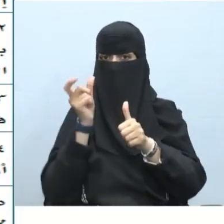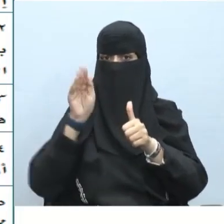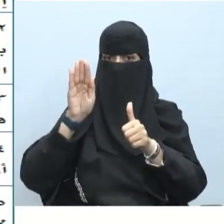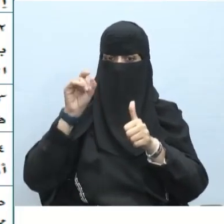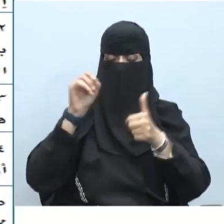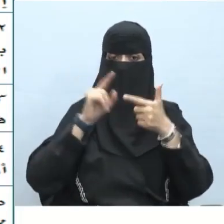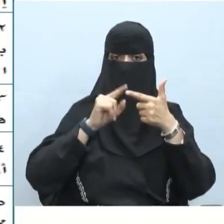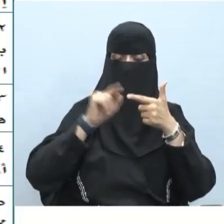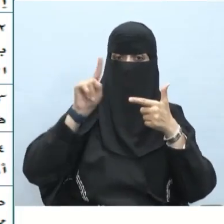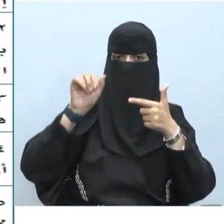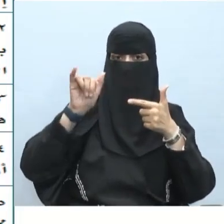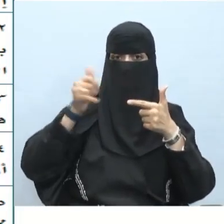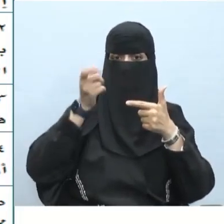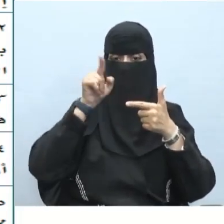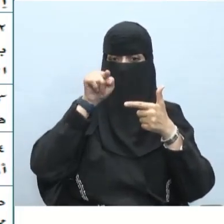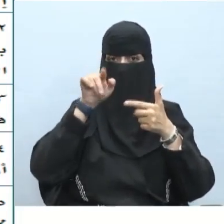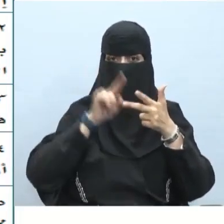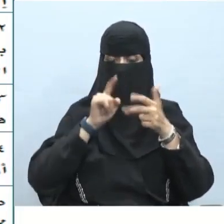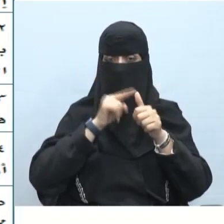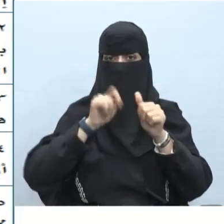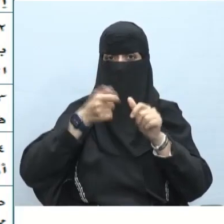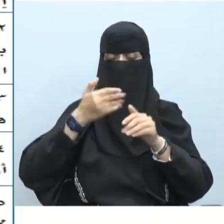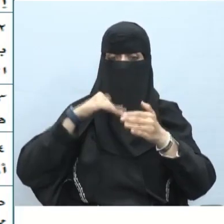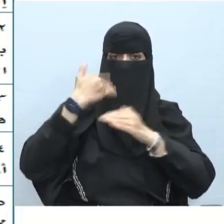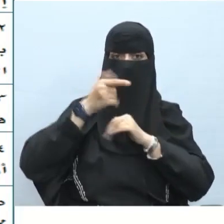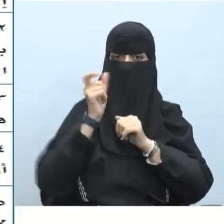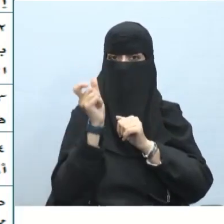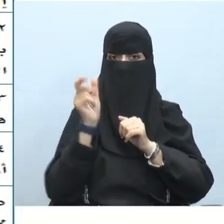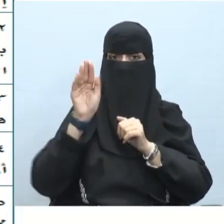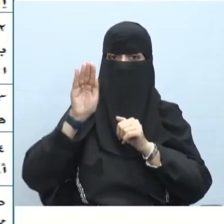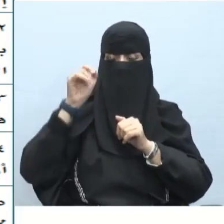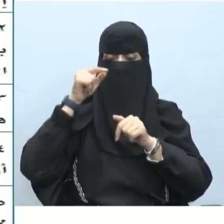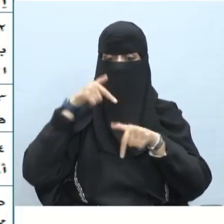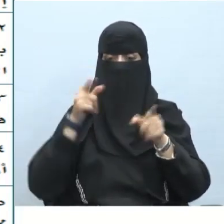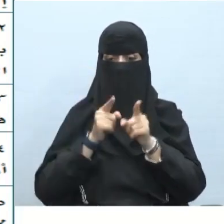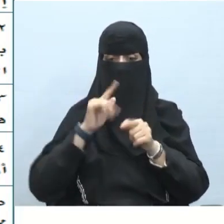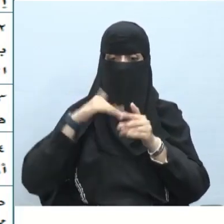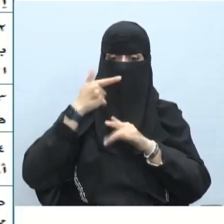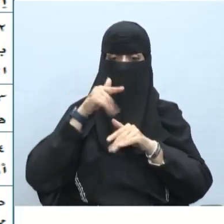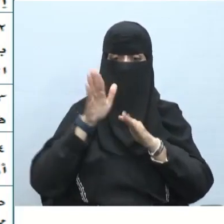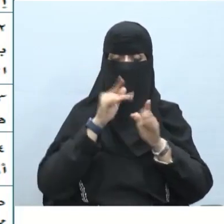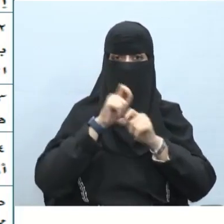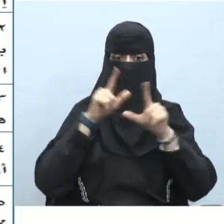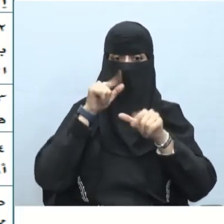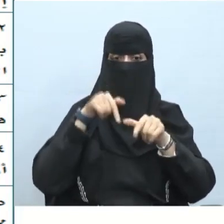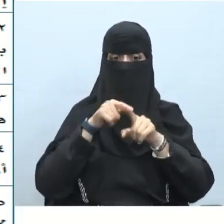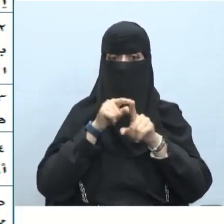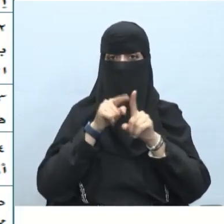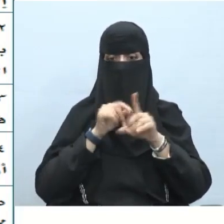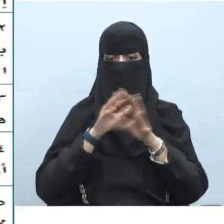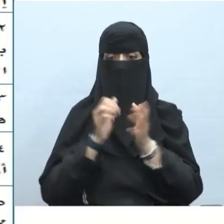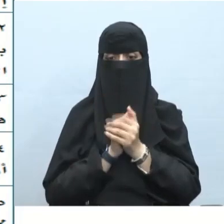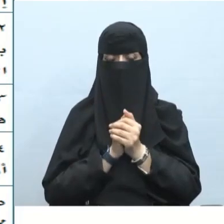حروف العطف يقول التدريب أعين أحرف العطف في الأمثلة الآتية وأبين معنى كل منها